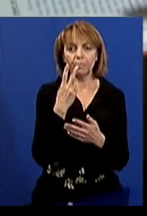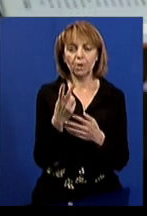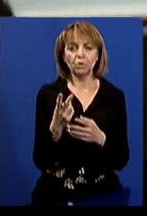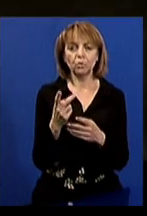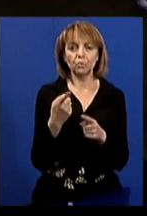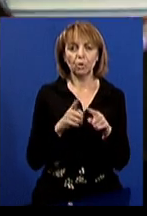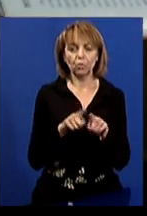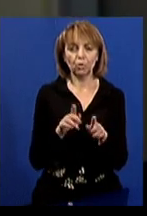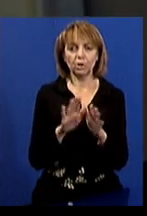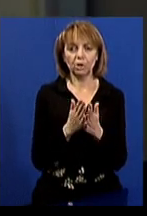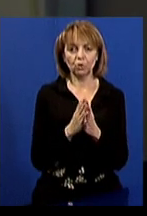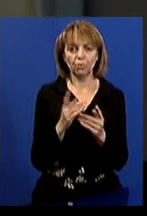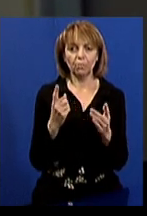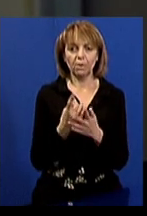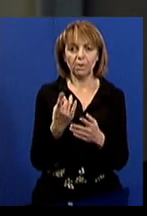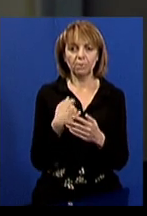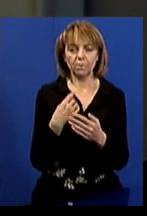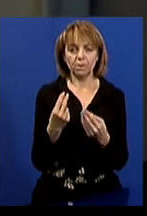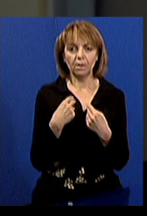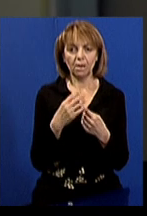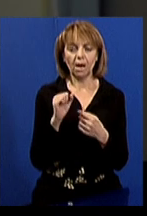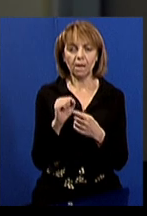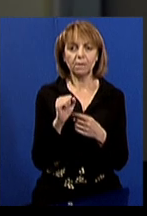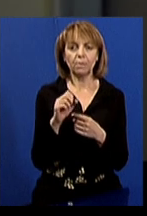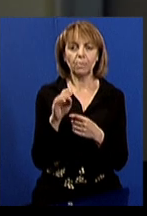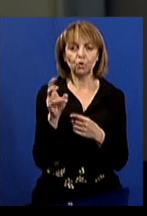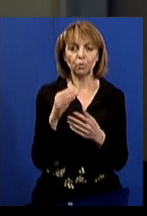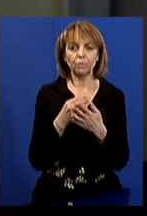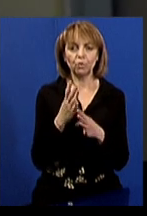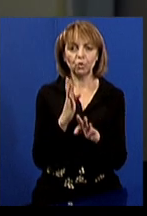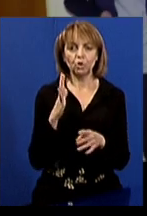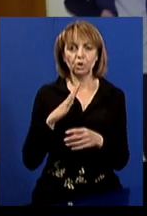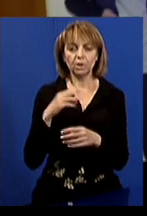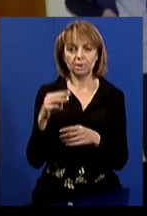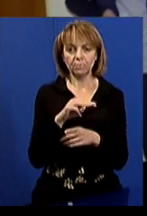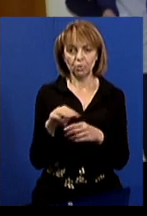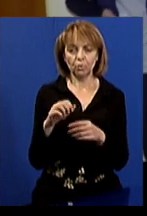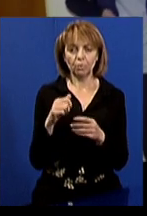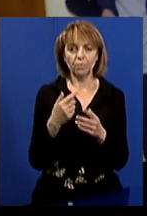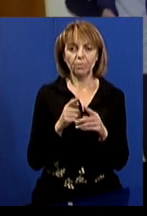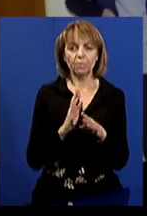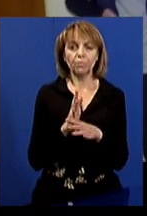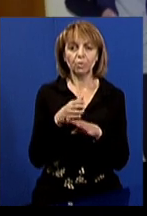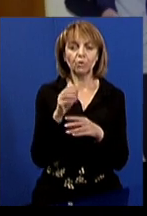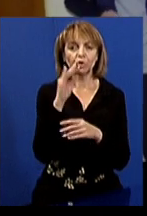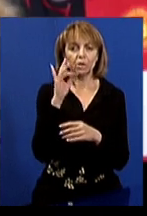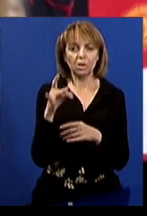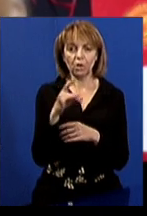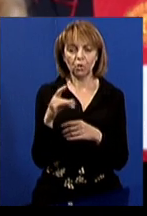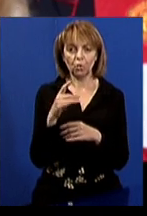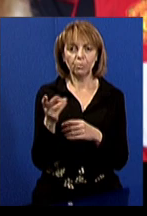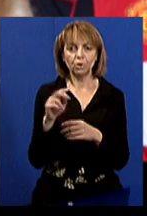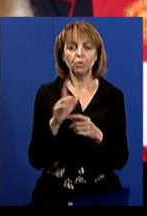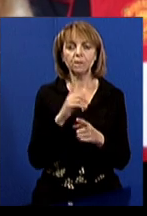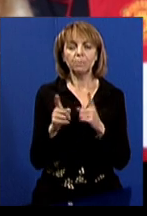перший раз мені тут дуже сумно стояти. Анна Пашко своєї черги чекає півгодини. До реєстру виборців Шевченківського району прийшла, щоб